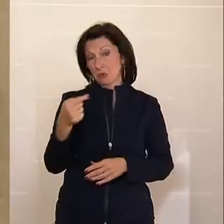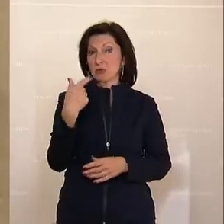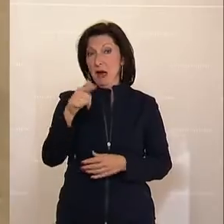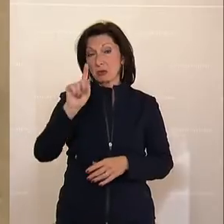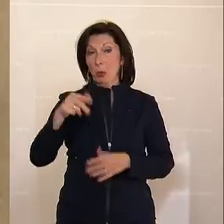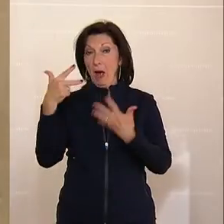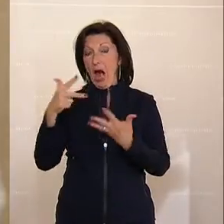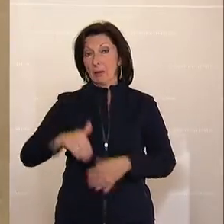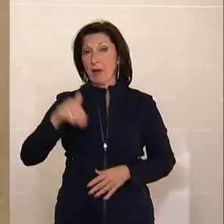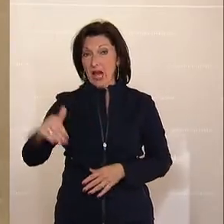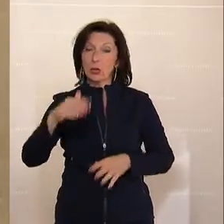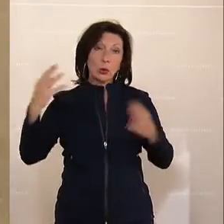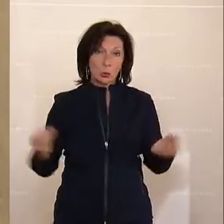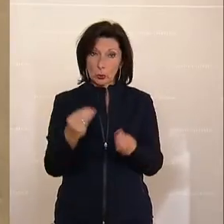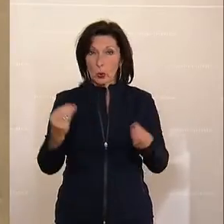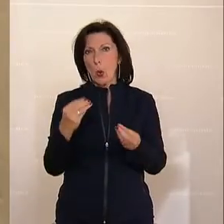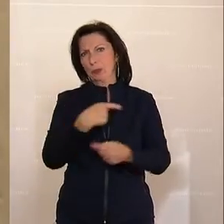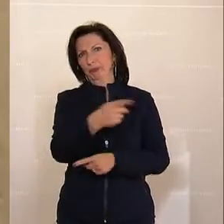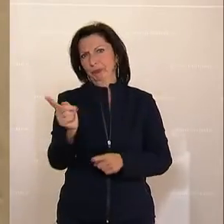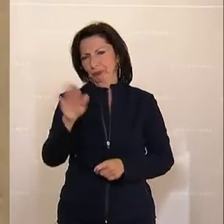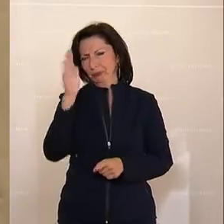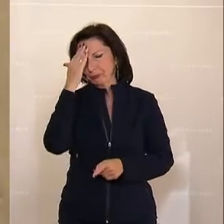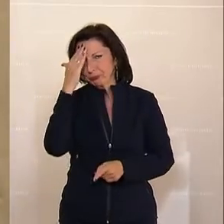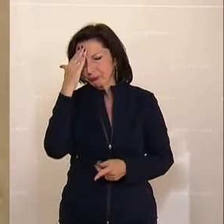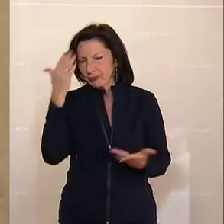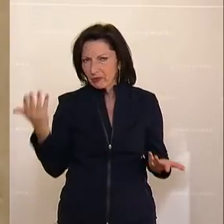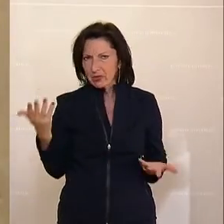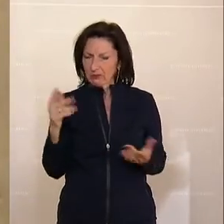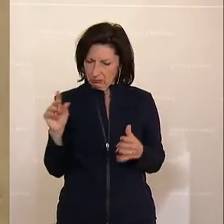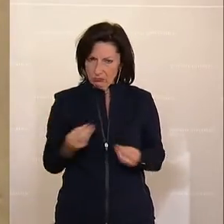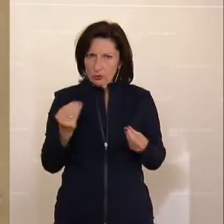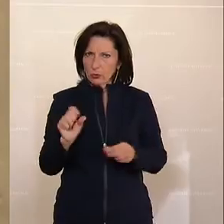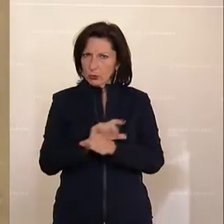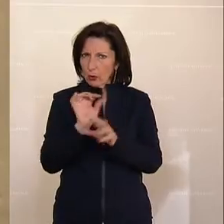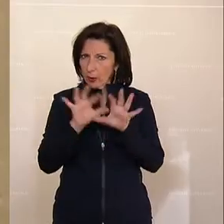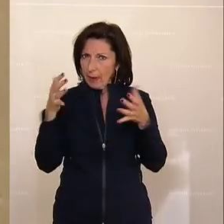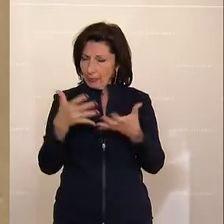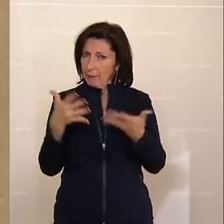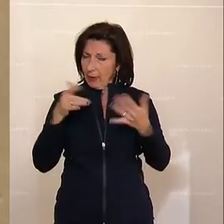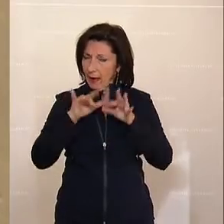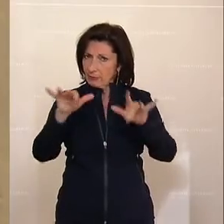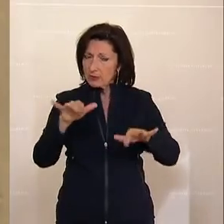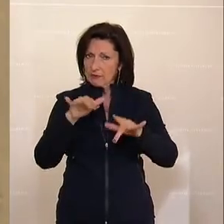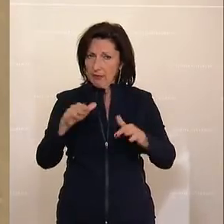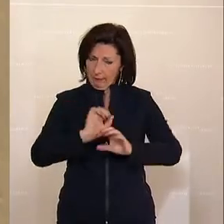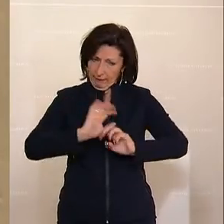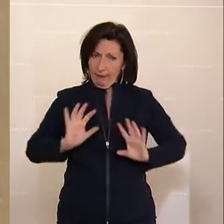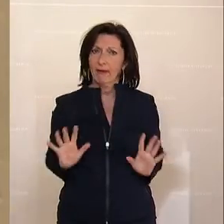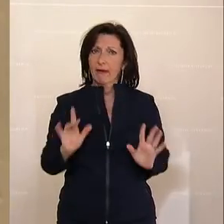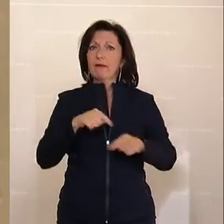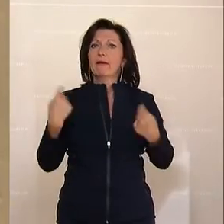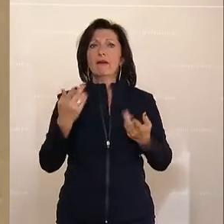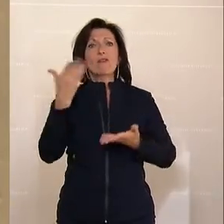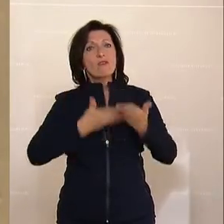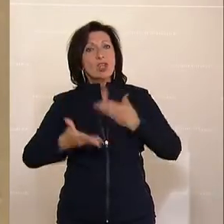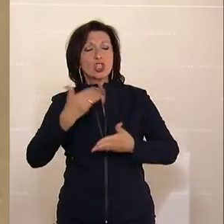Die Gründe sind hinlänglich bekannt, das sind einfach die Folgen der Corona-Pandemie, nicht mehr, nicht weniger. Und wie sich das auf die Wirtschaft